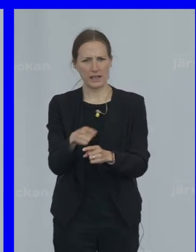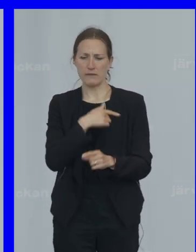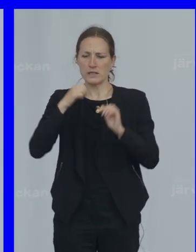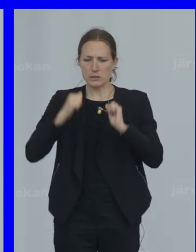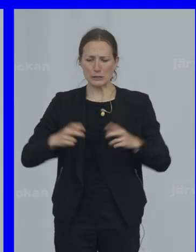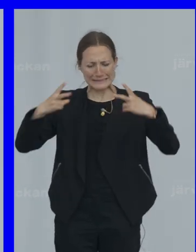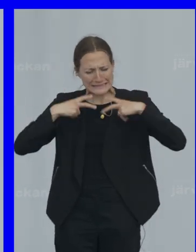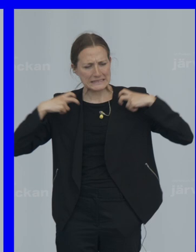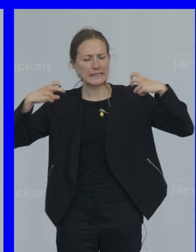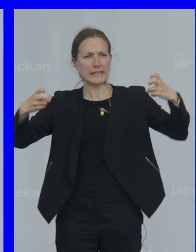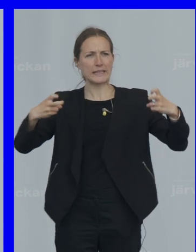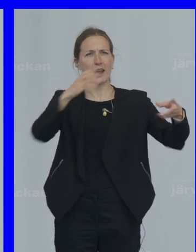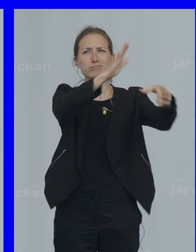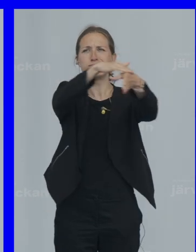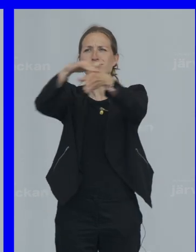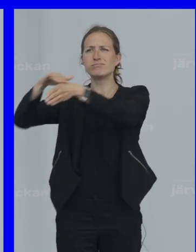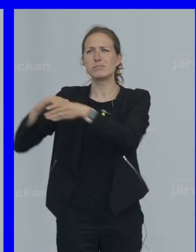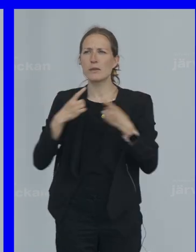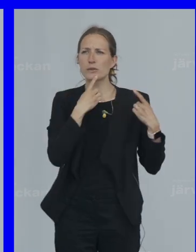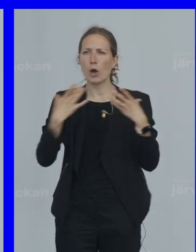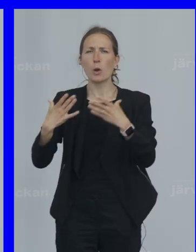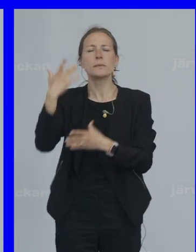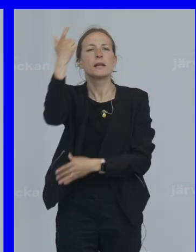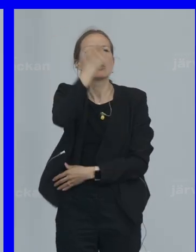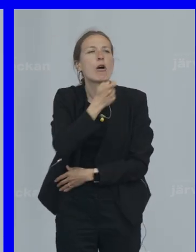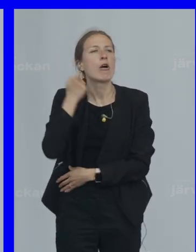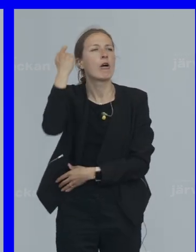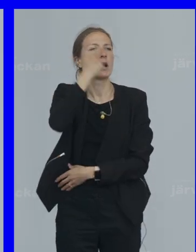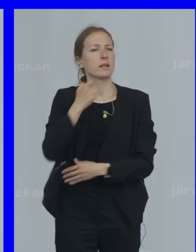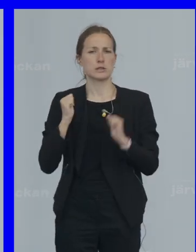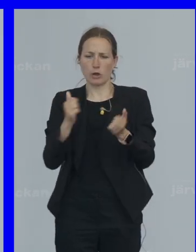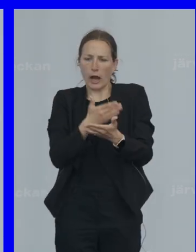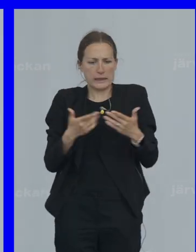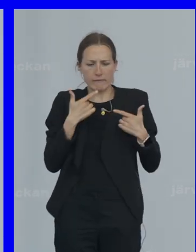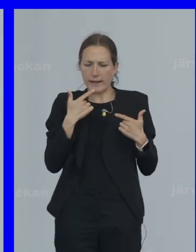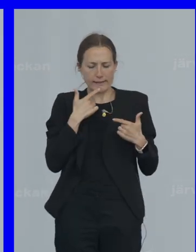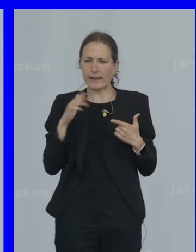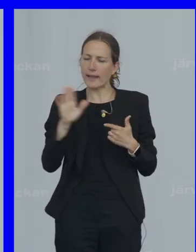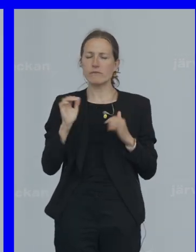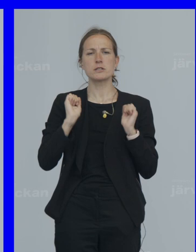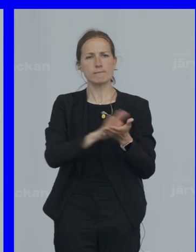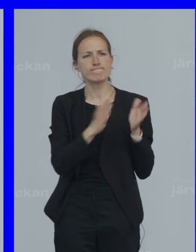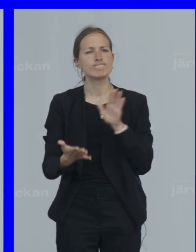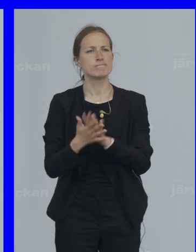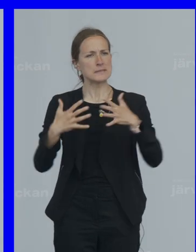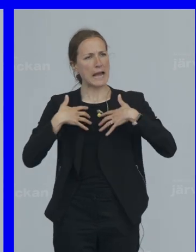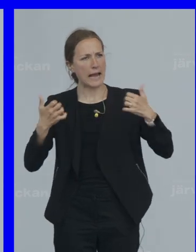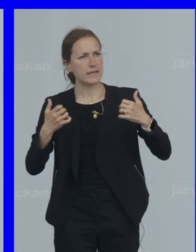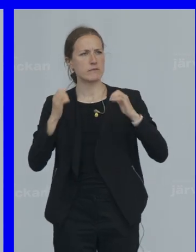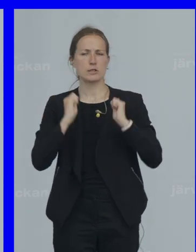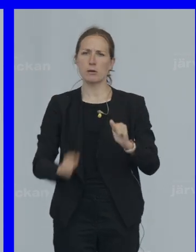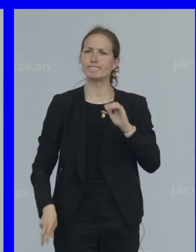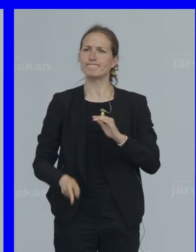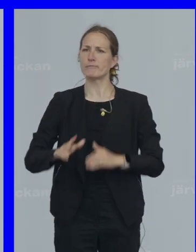skrika högt Att detta är Vansinne Vi ska inte bli rädda Men vi ska bli arga Vi ska bli Heligt